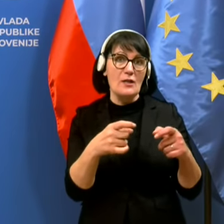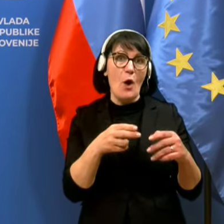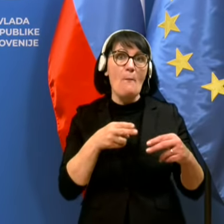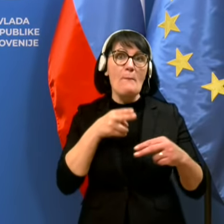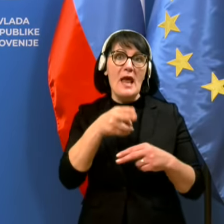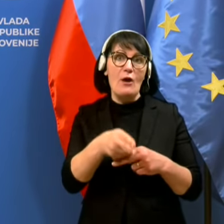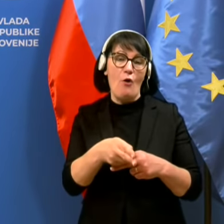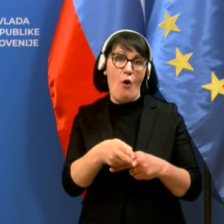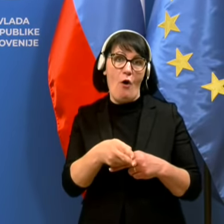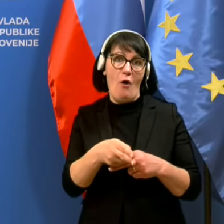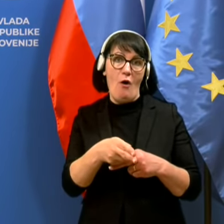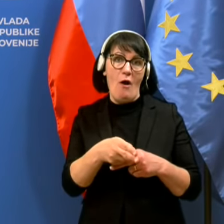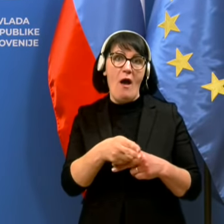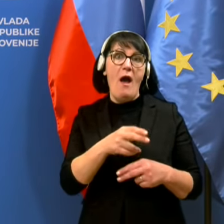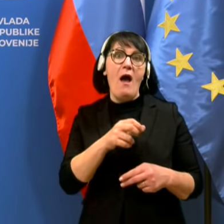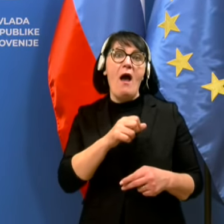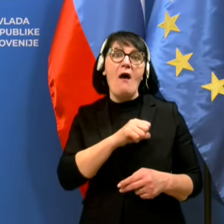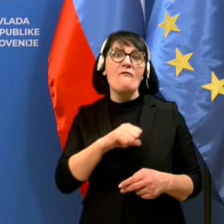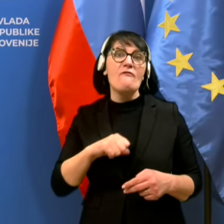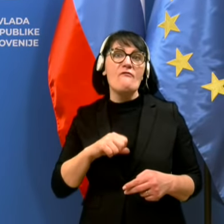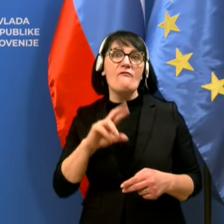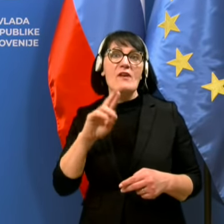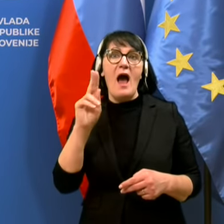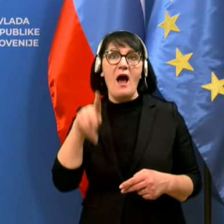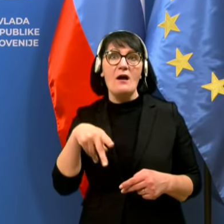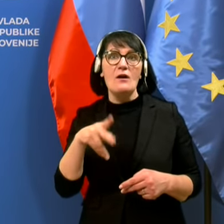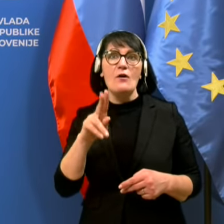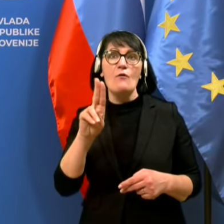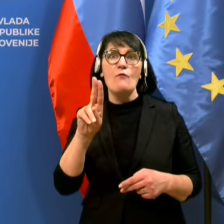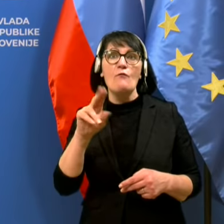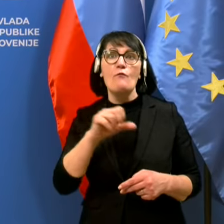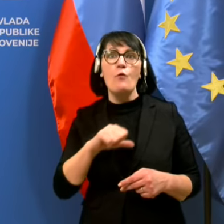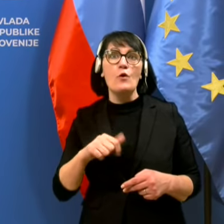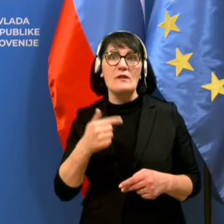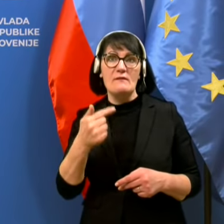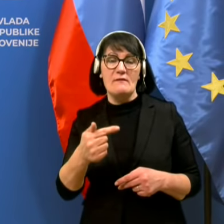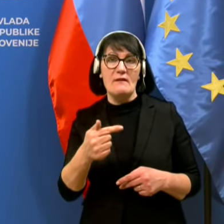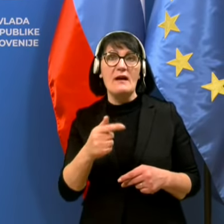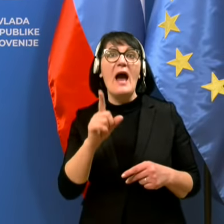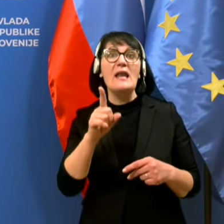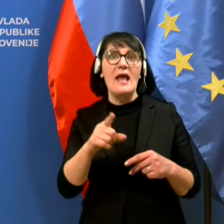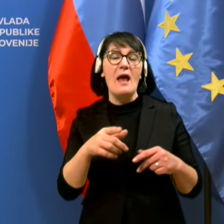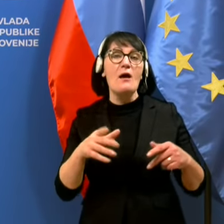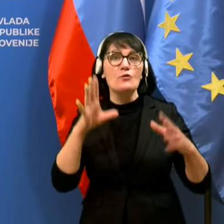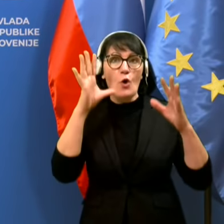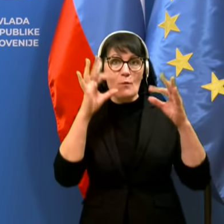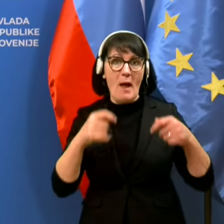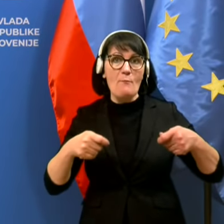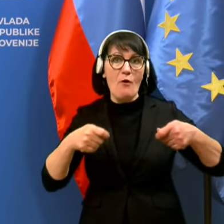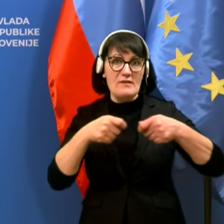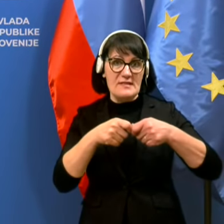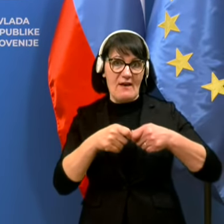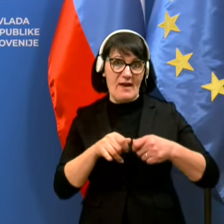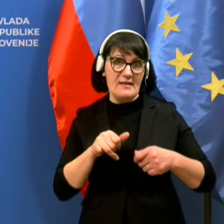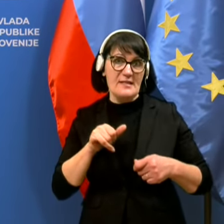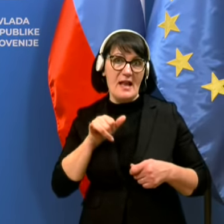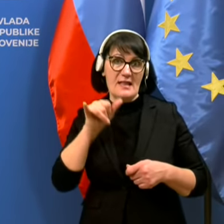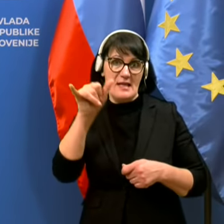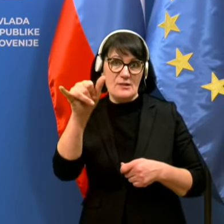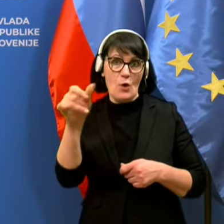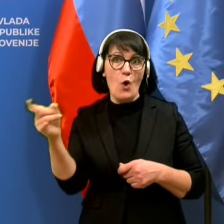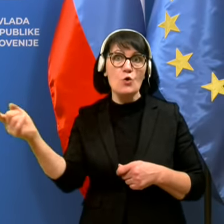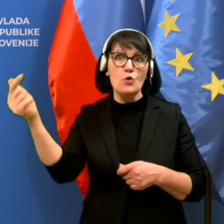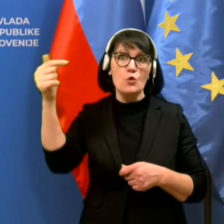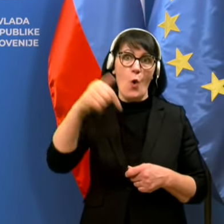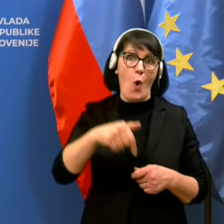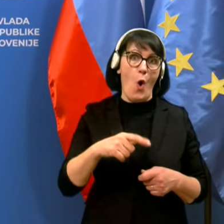Frankfurta, kar je praktično edina realna povezava za letalski promet do Ljubljane,